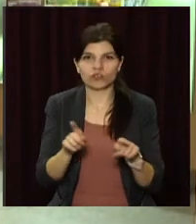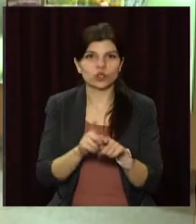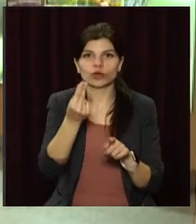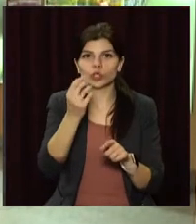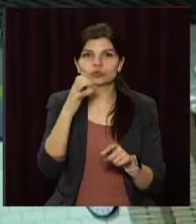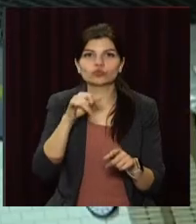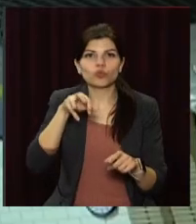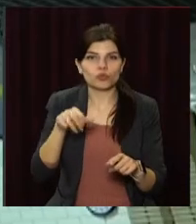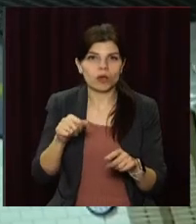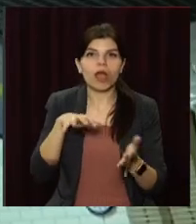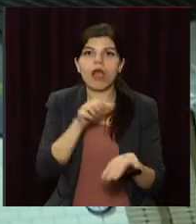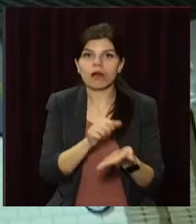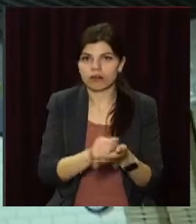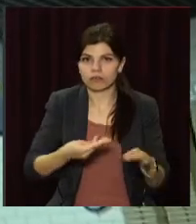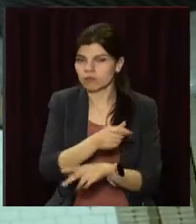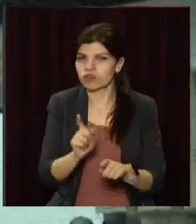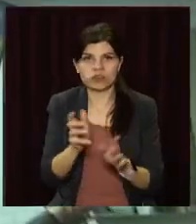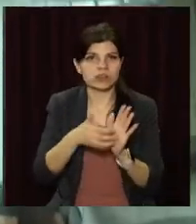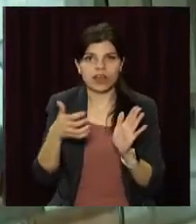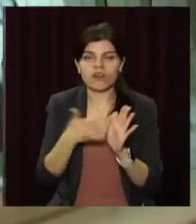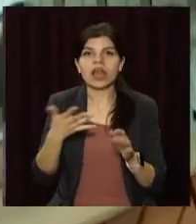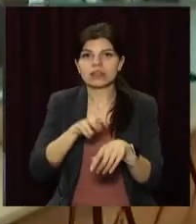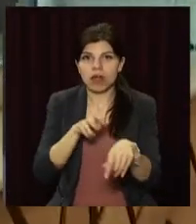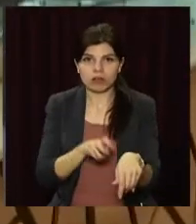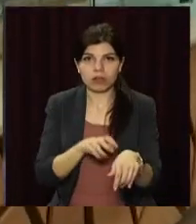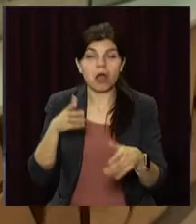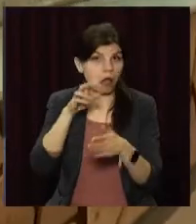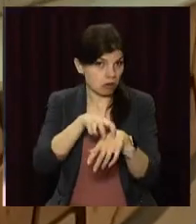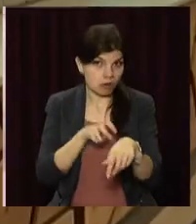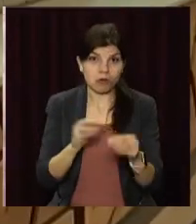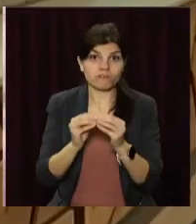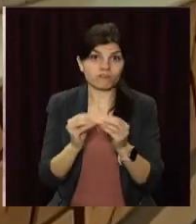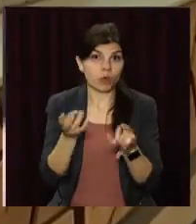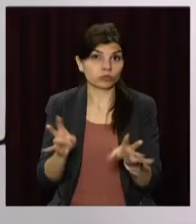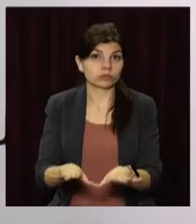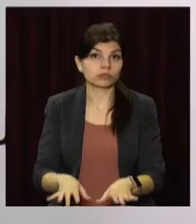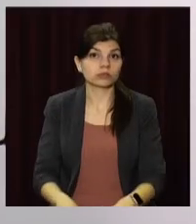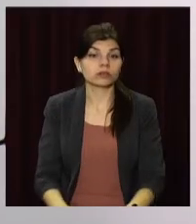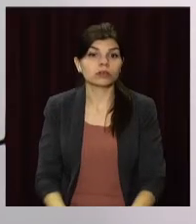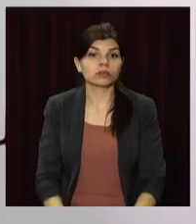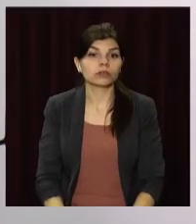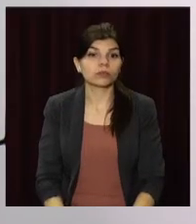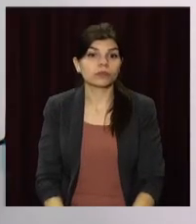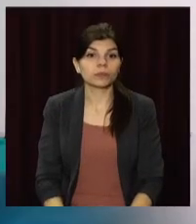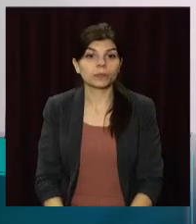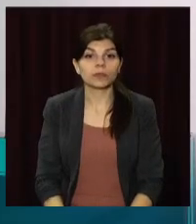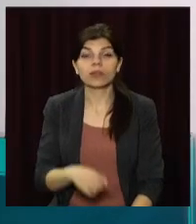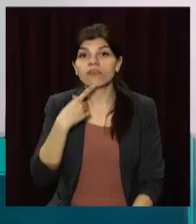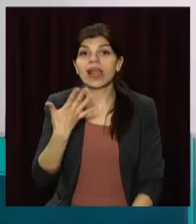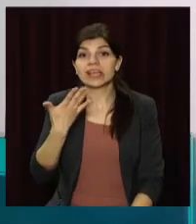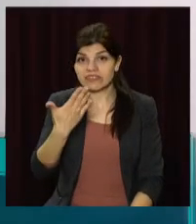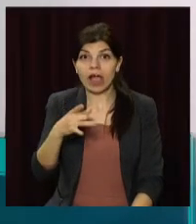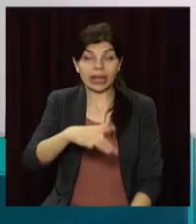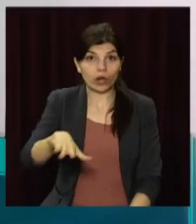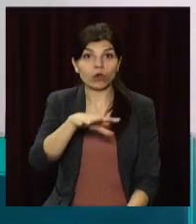замала для сплати оренди та податків, які так і не скасували. Якщо ваш регіон знаходиться у